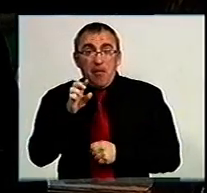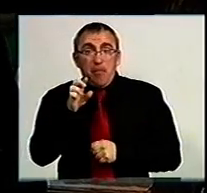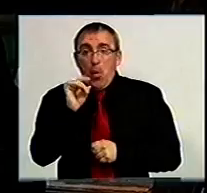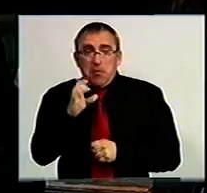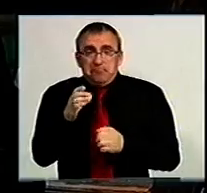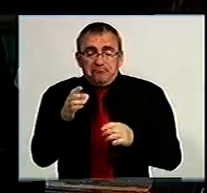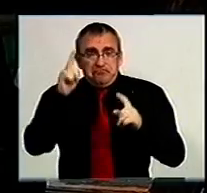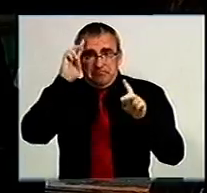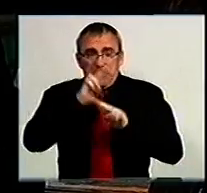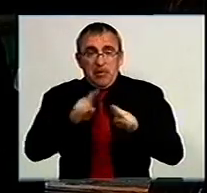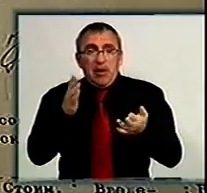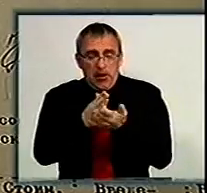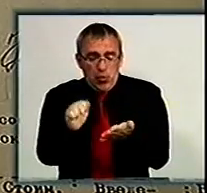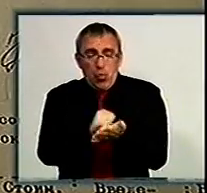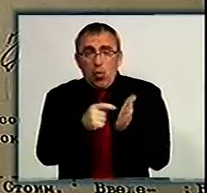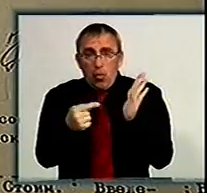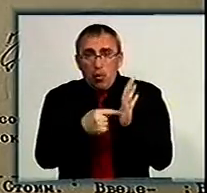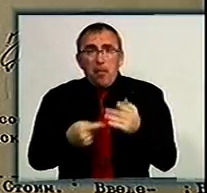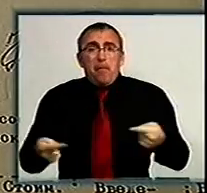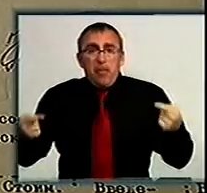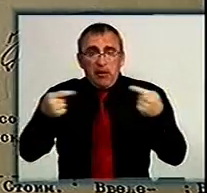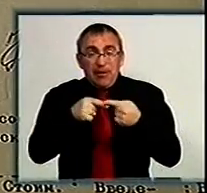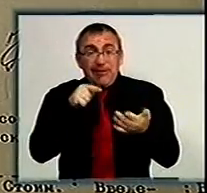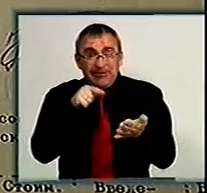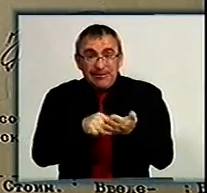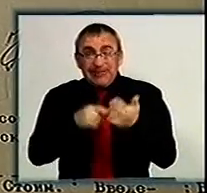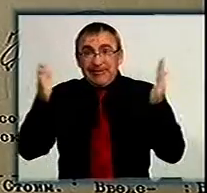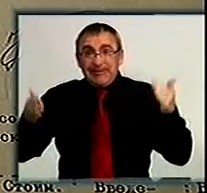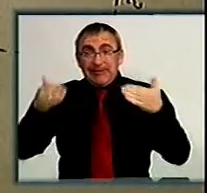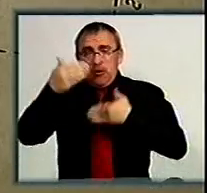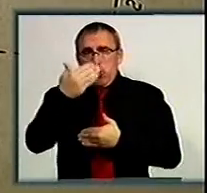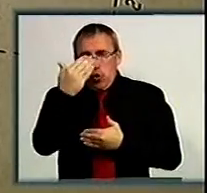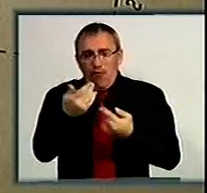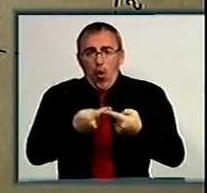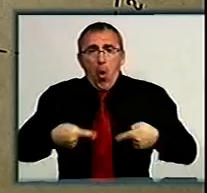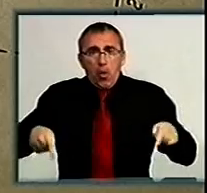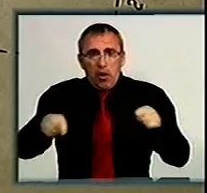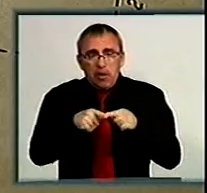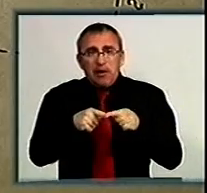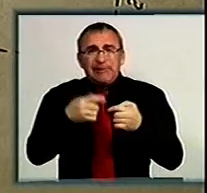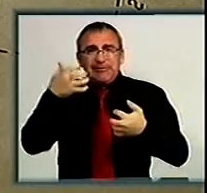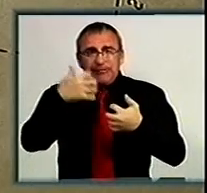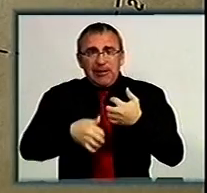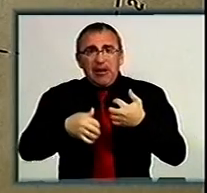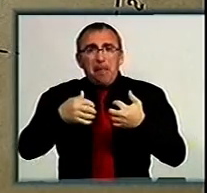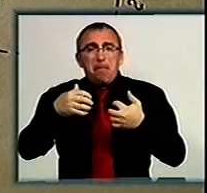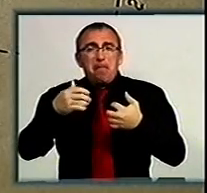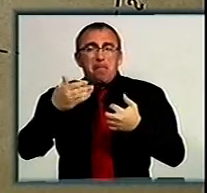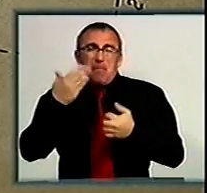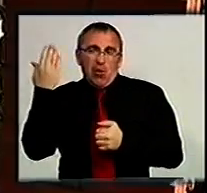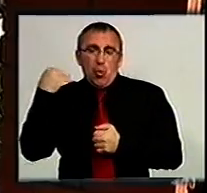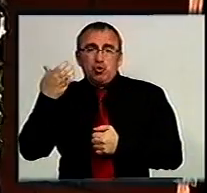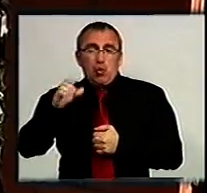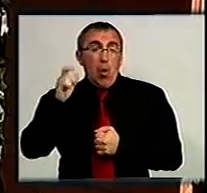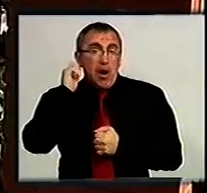знає. В нього на руках є документи, які підтверджують, що ці стіни належать саме його організації ще з середини минулого століття. Та на